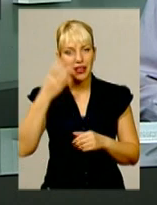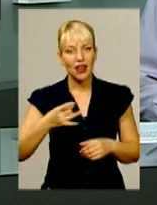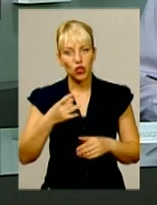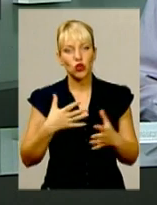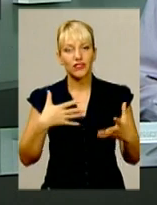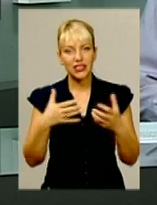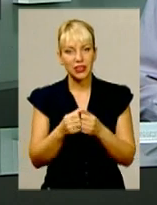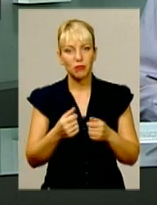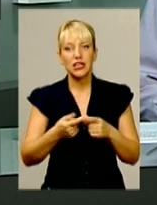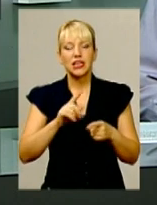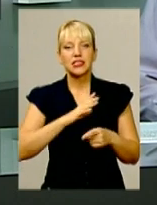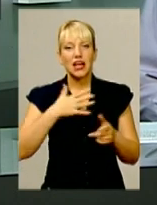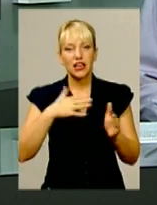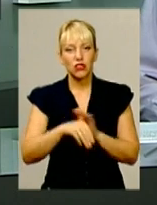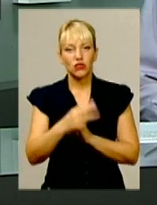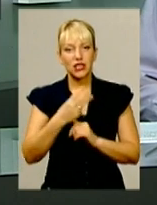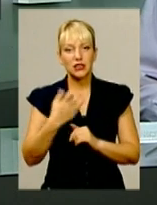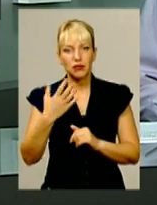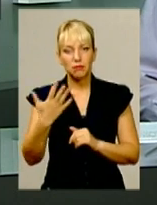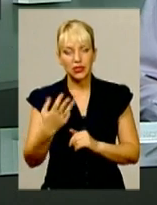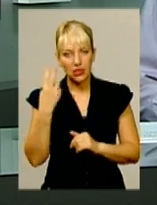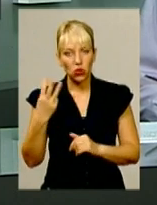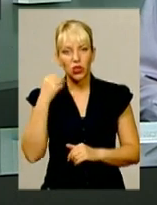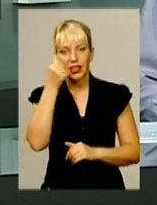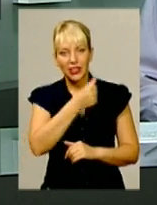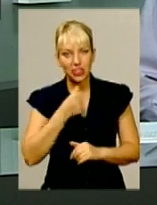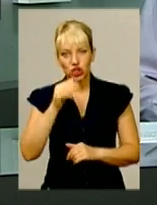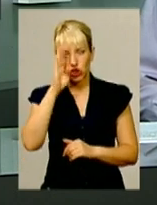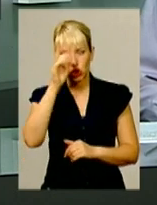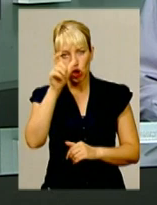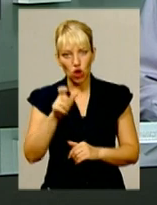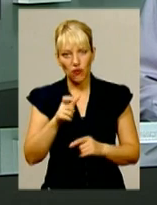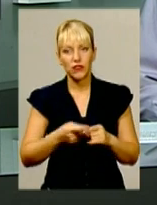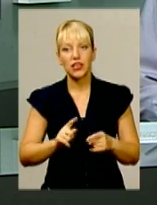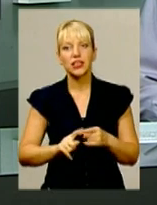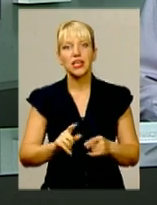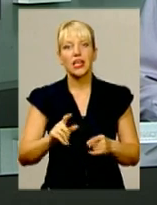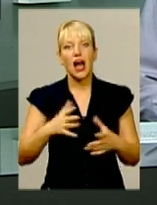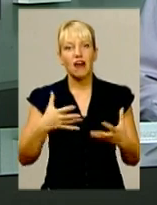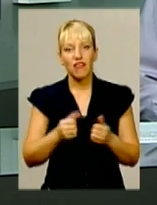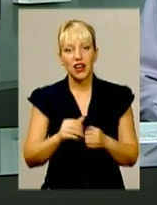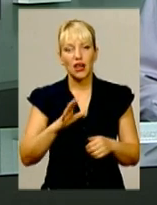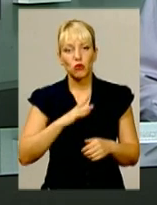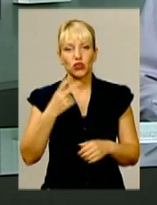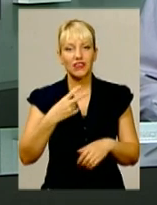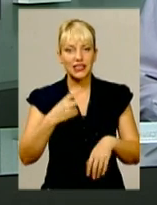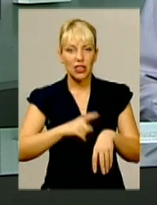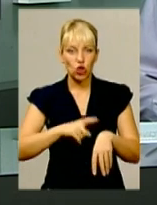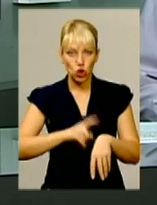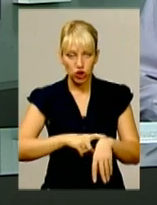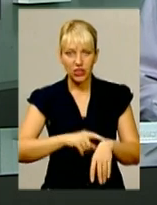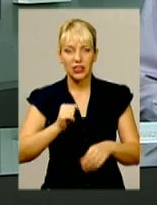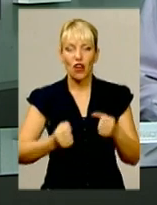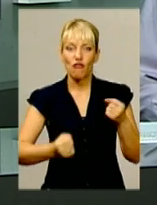загинув 33-річний чоловік. Як повідомили у Державтоінспекції, аварія сталася близько 20-ї години.